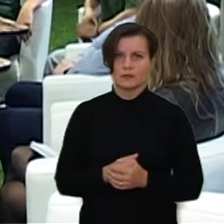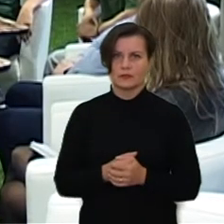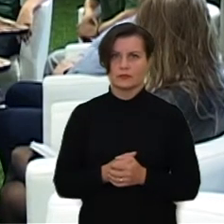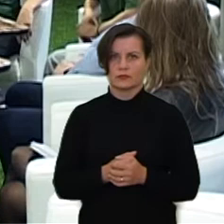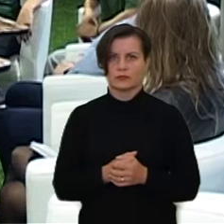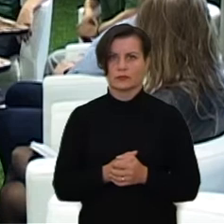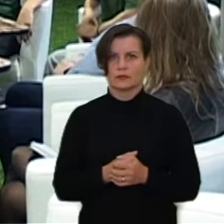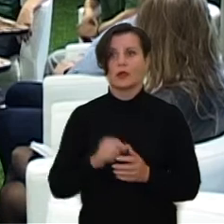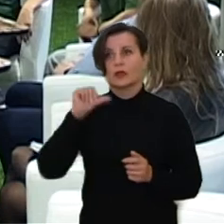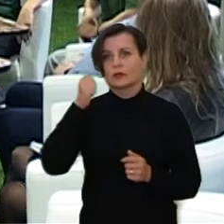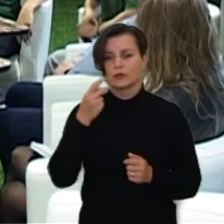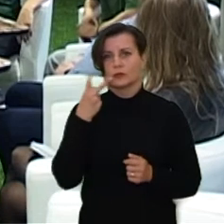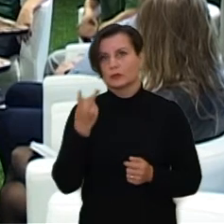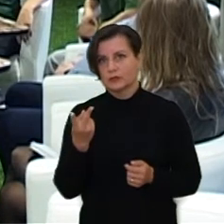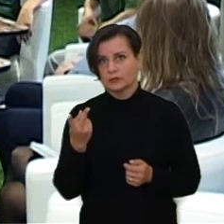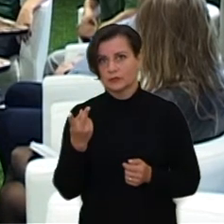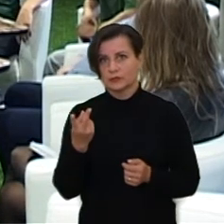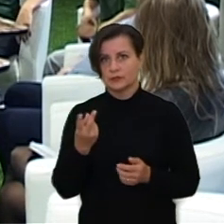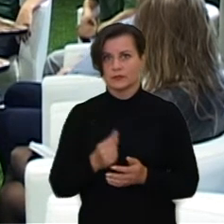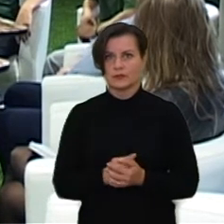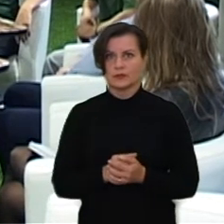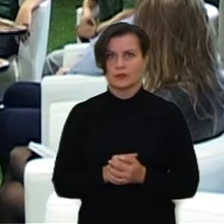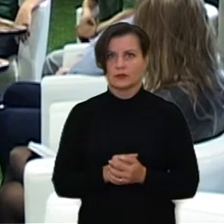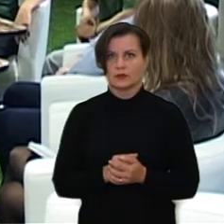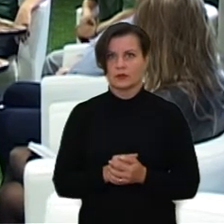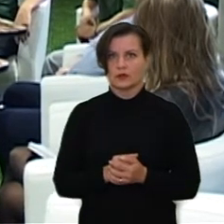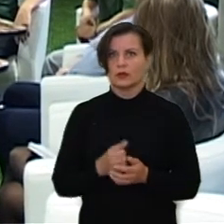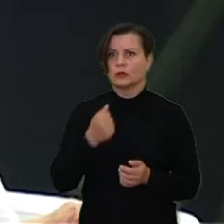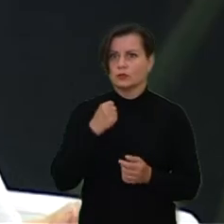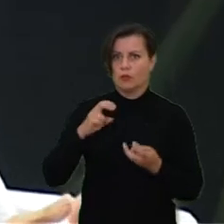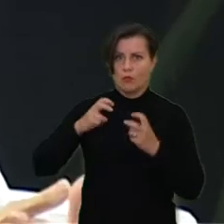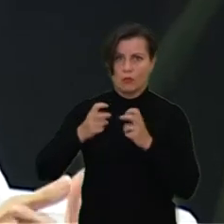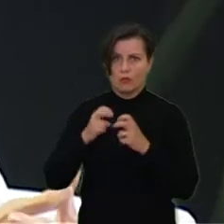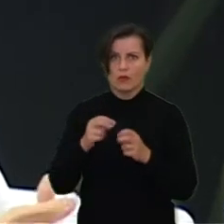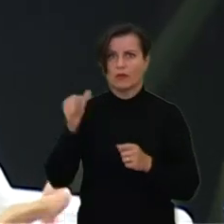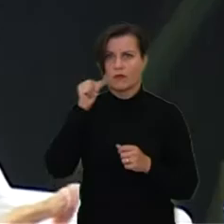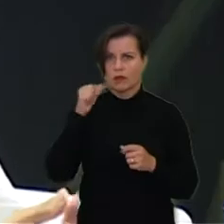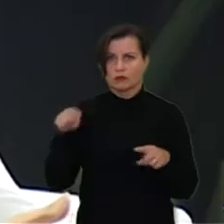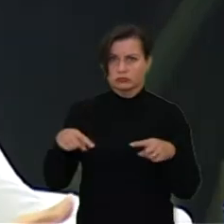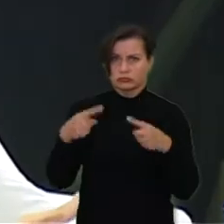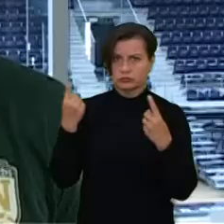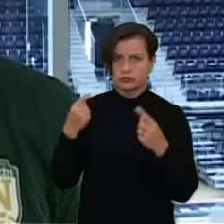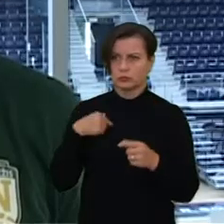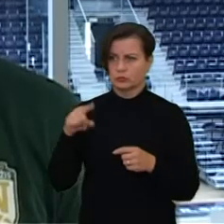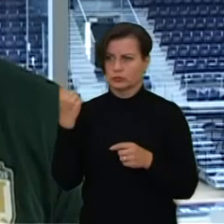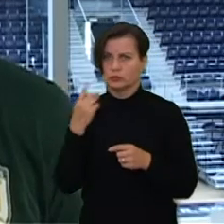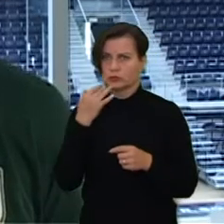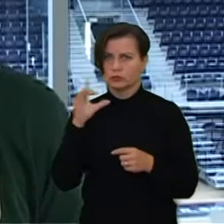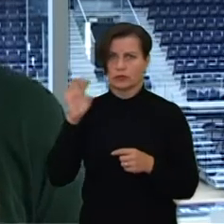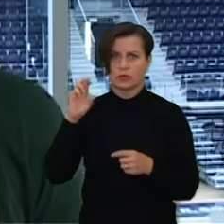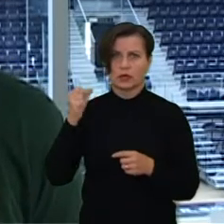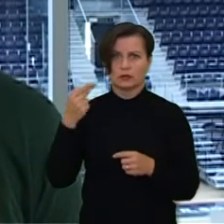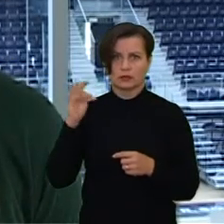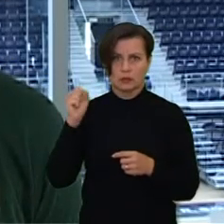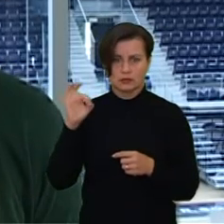Galimybės nori tai bus matyti, jeigu turim problemėlį vakarą iškylą, nes mūsų pirmas numeris grantas gavo